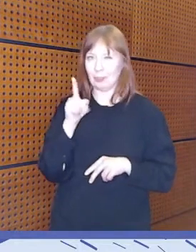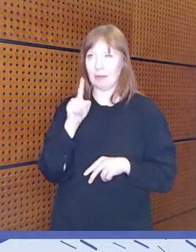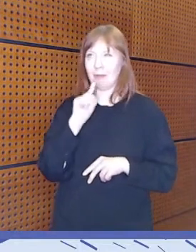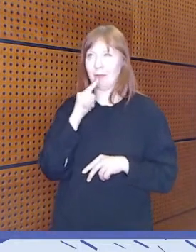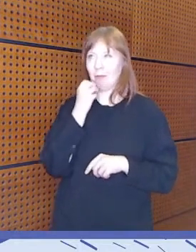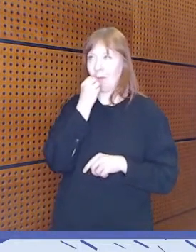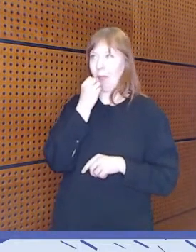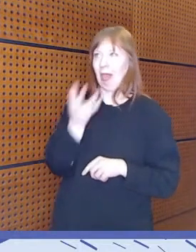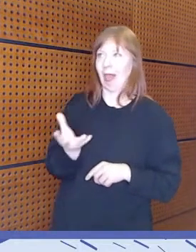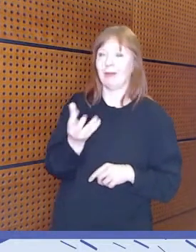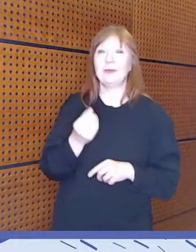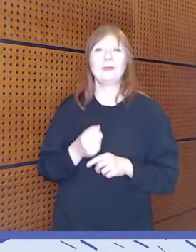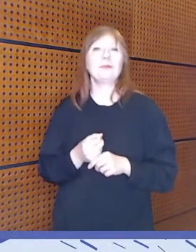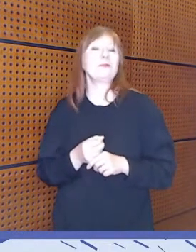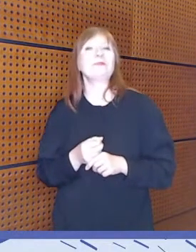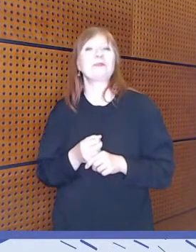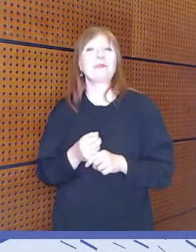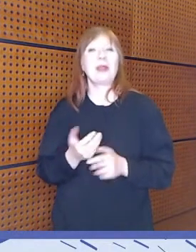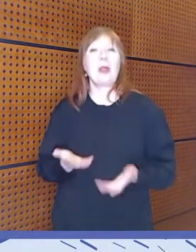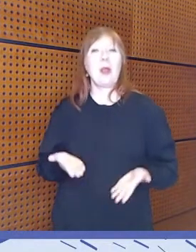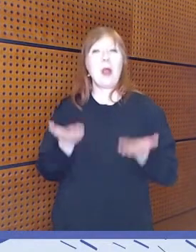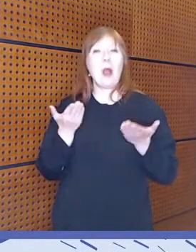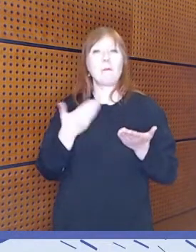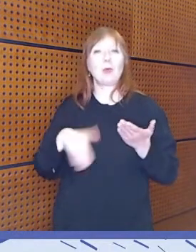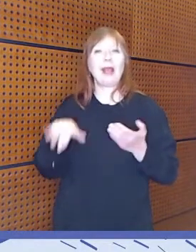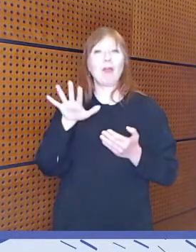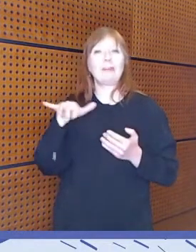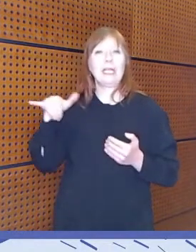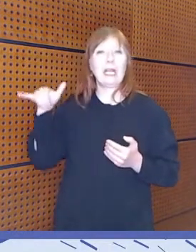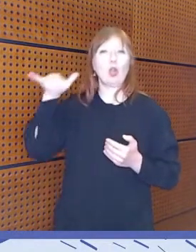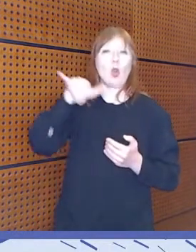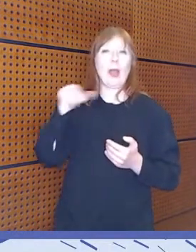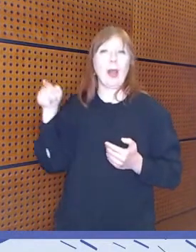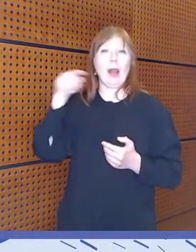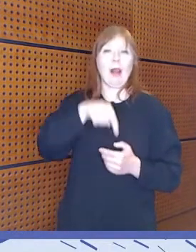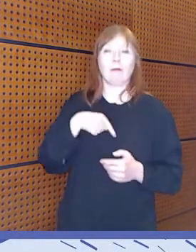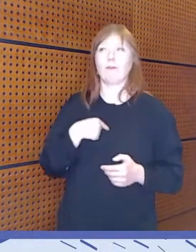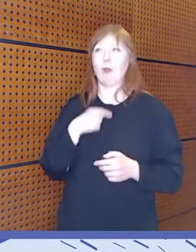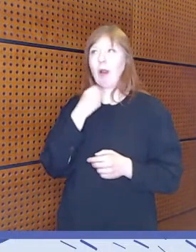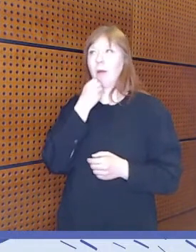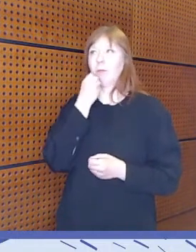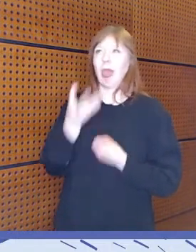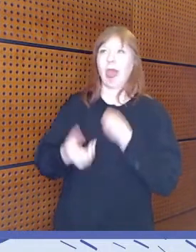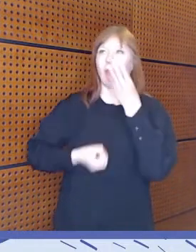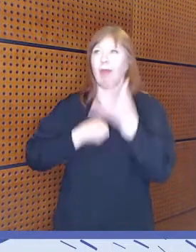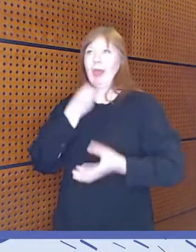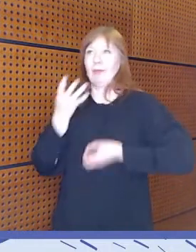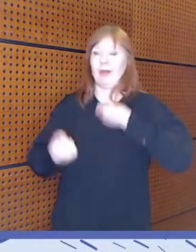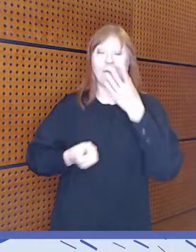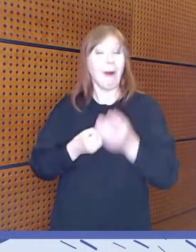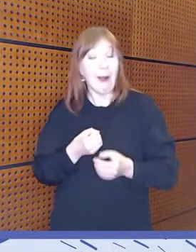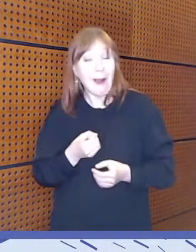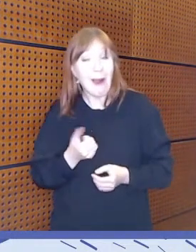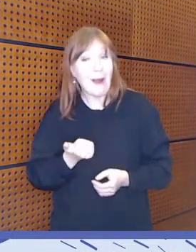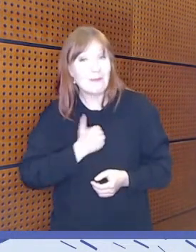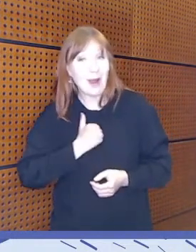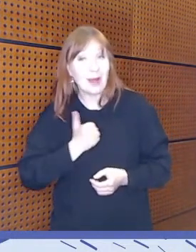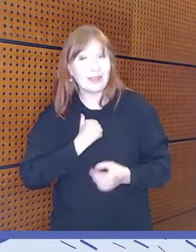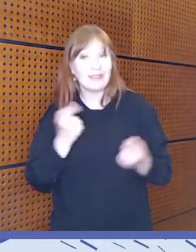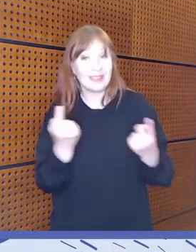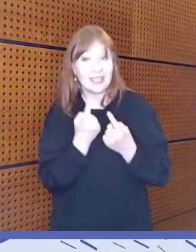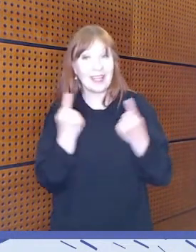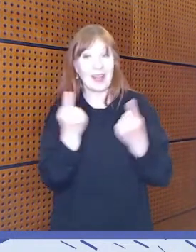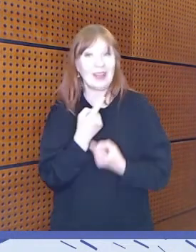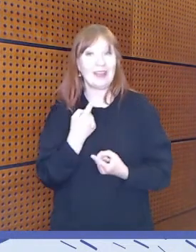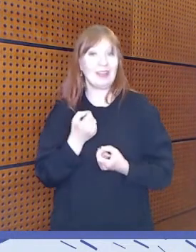tosiaan aamu viien koneella tullut, niin tältä voi tulla vaikka mitään. Sehän on mahtava tilanne, että nyt kielen